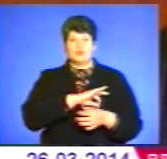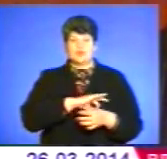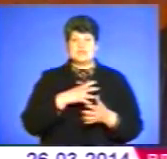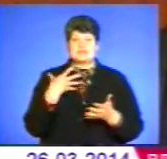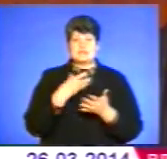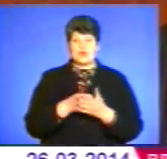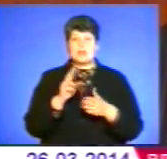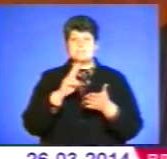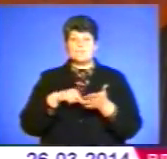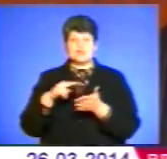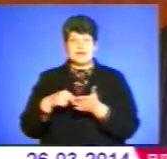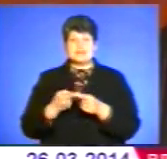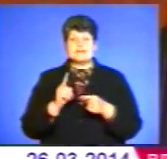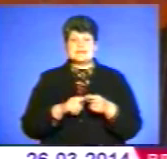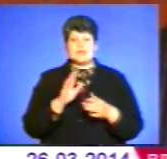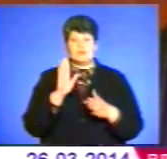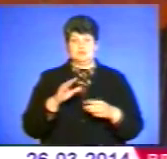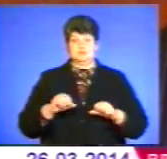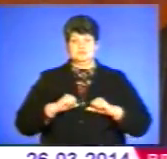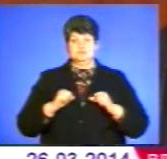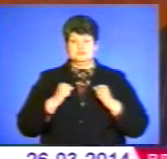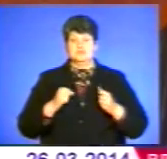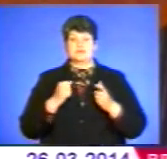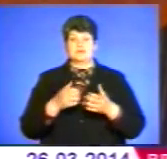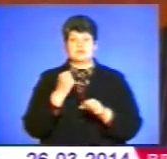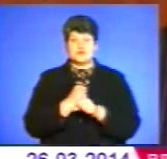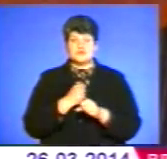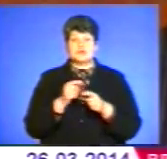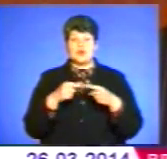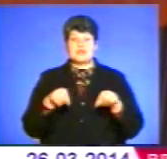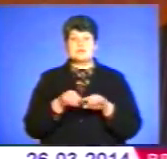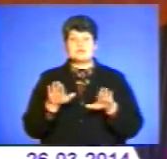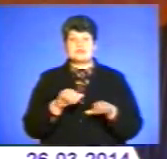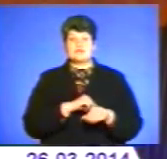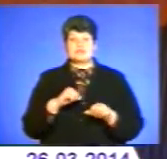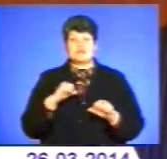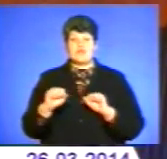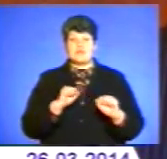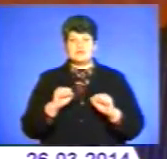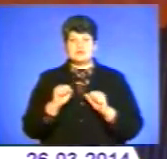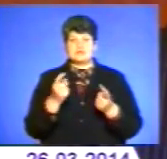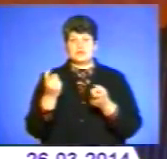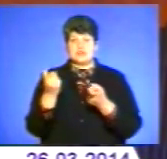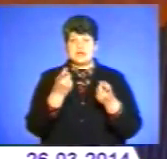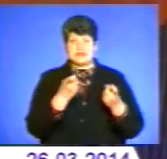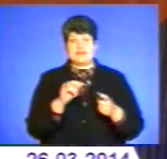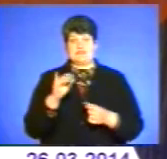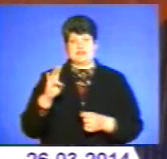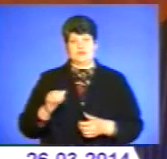податків. Це буде додатковим стимулом працювати відповідним органам місцевого самоврядування, для того, щоб залучати підприємств і інвесторів.